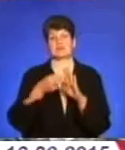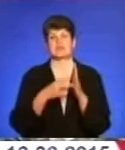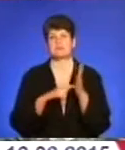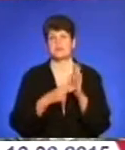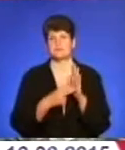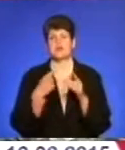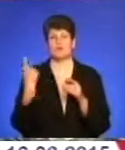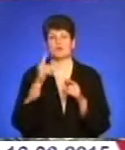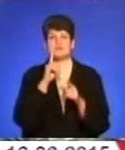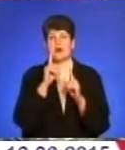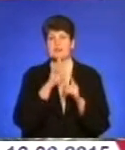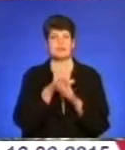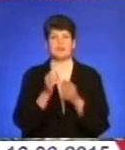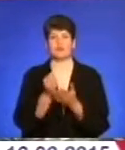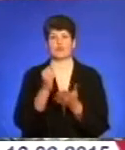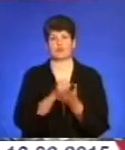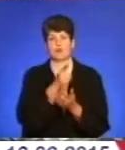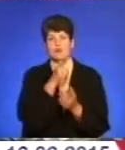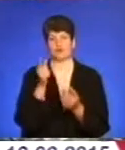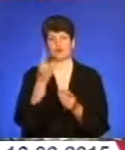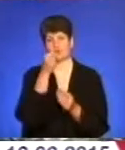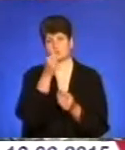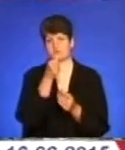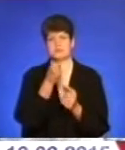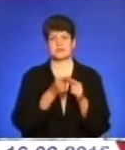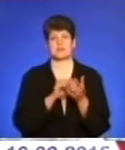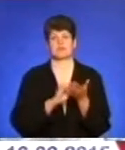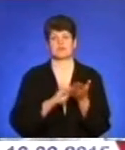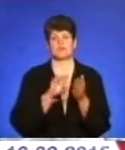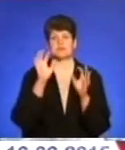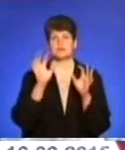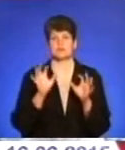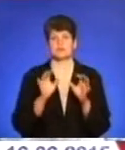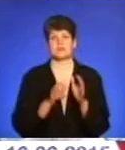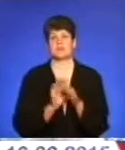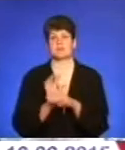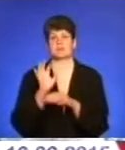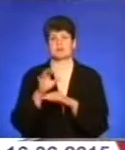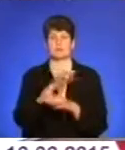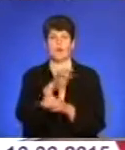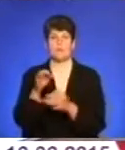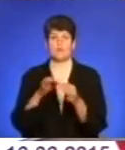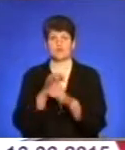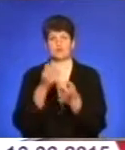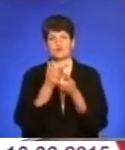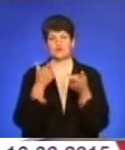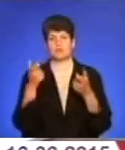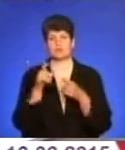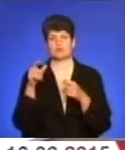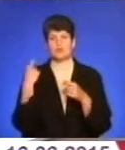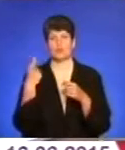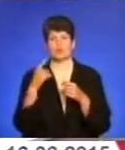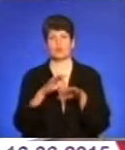Обласна Рада так і не ухвалила його протягом місяця, як все зазначено в законі. Відправила на обговорення. Інформувати жителів області про